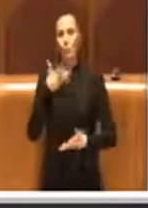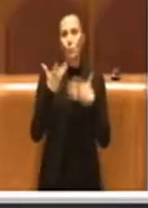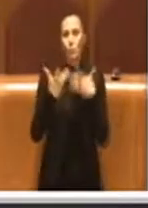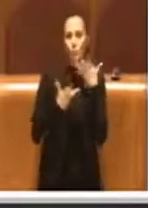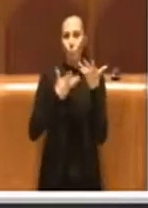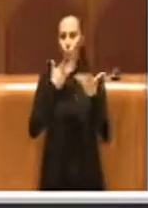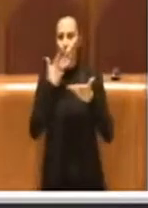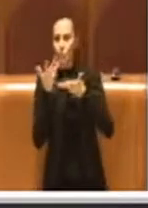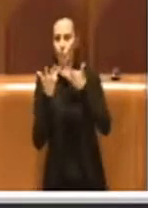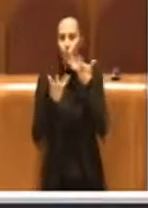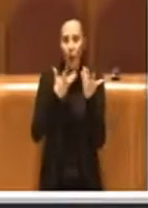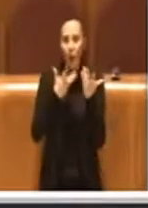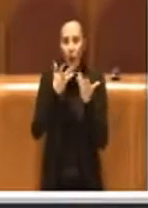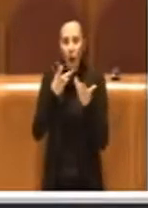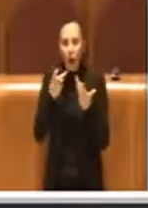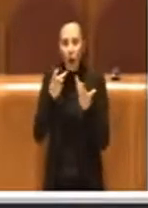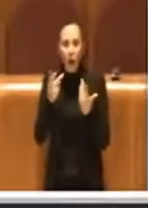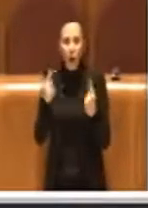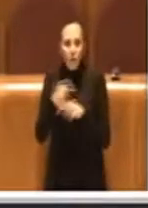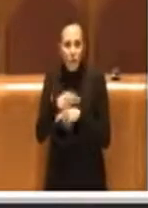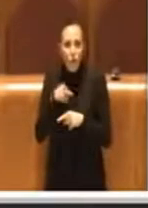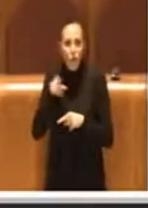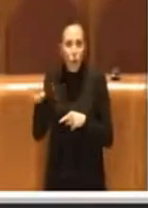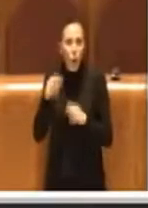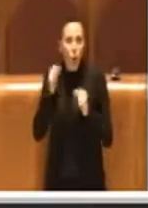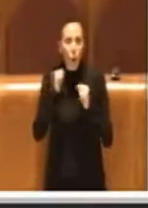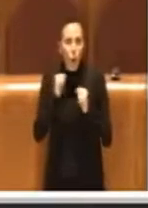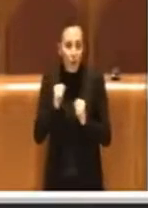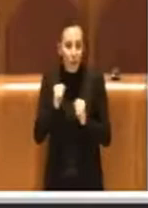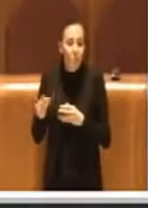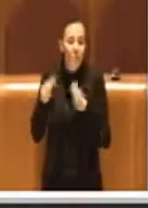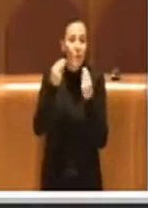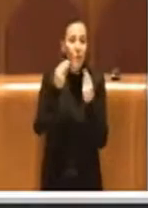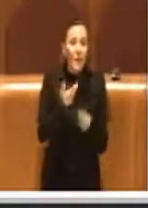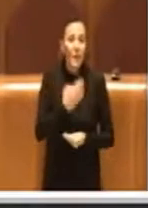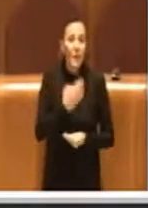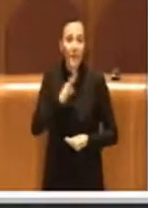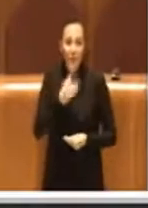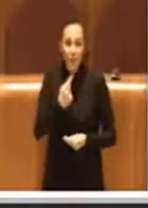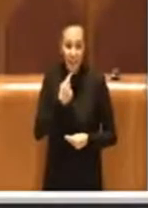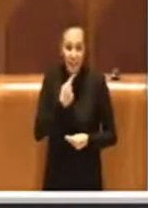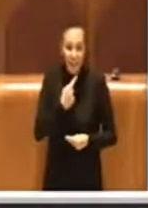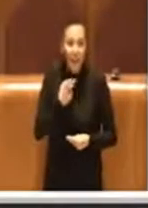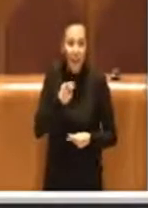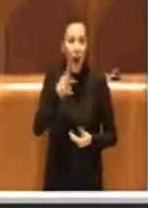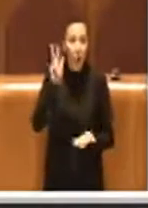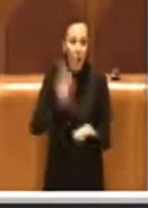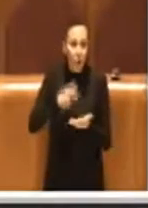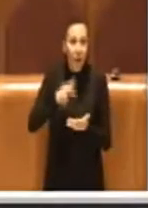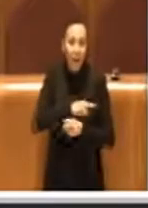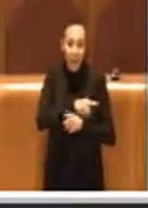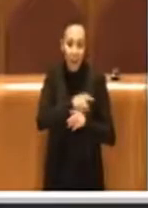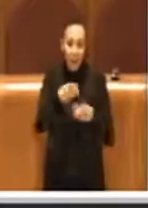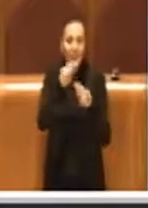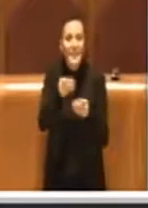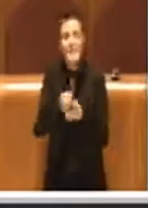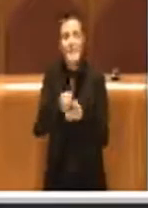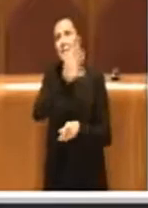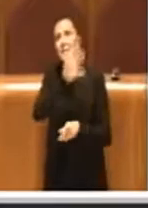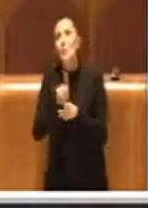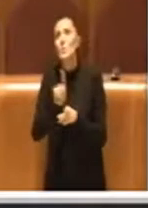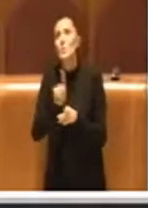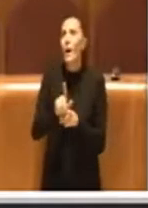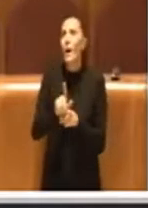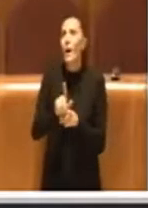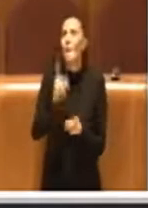persone che potrebbero beneficiare dell'approvazione di questi debiti, oggi diciamolo chiaramente, c'è un ostruzionismo